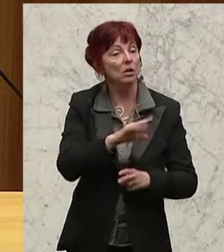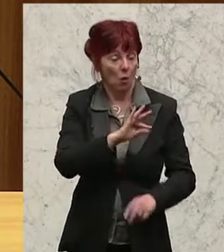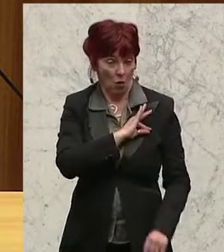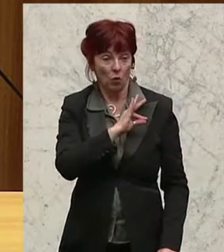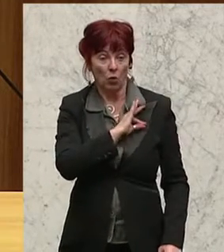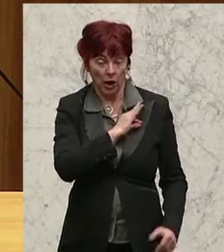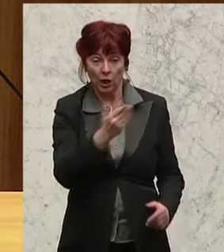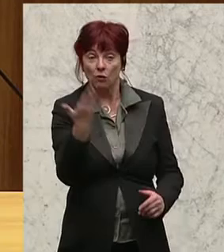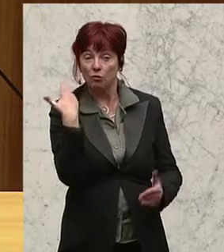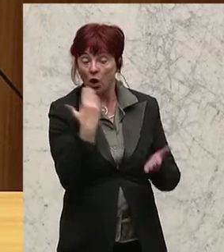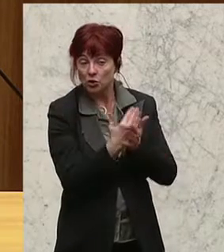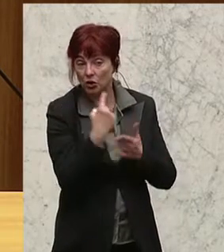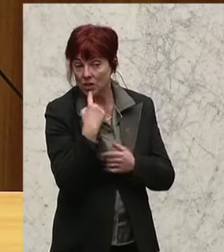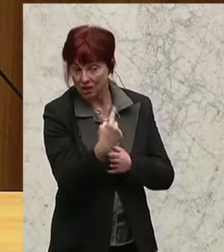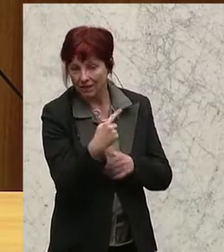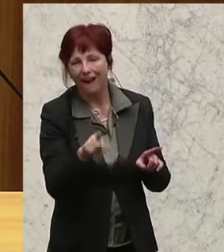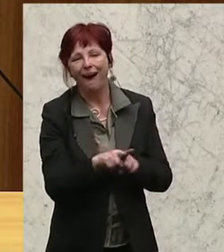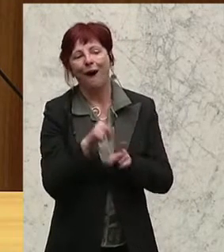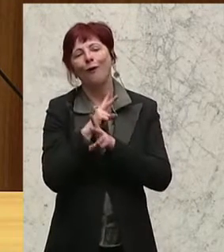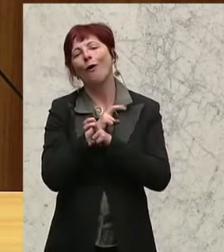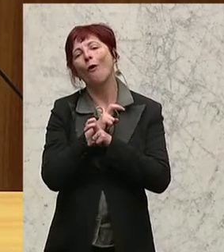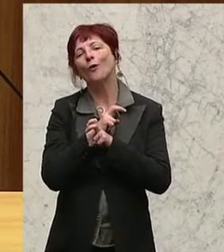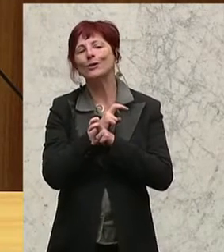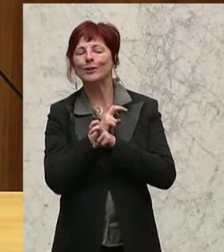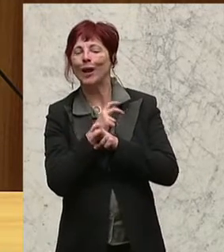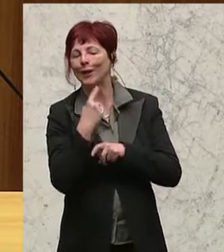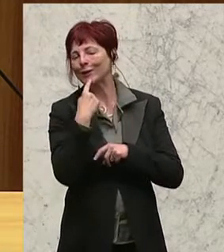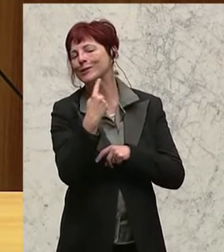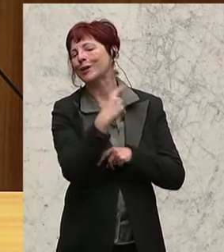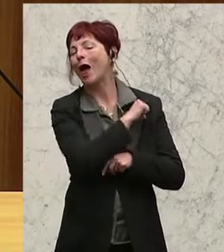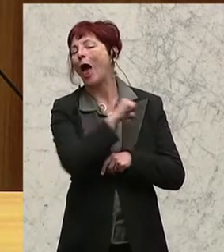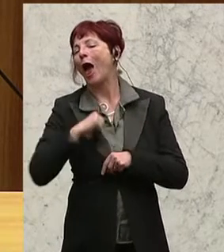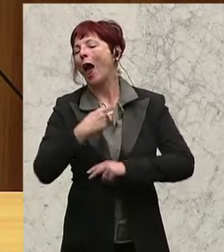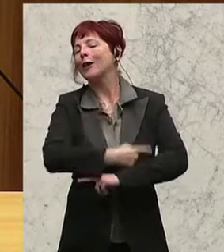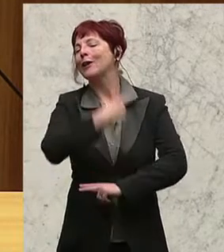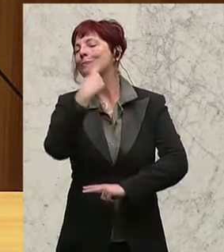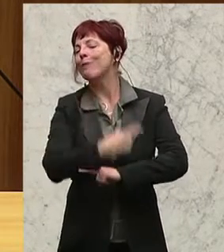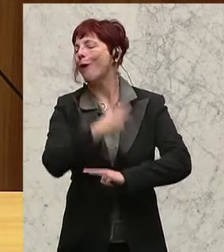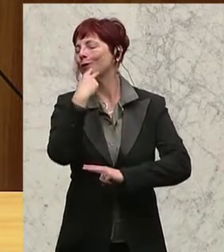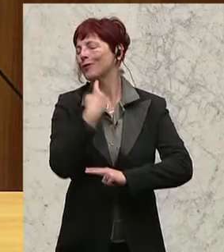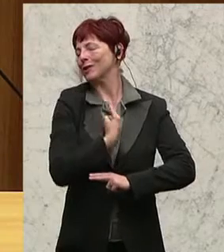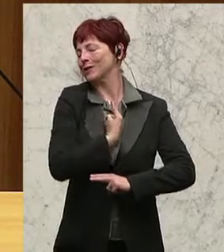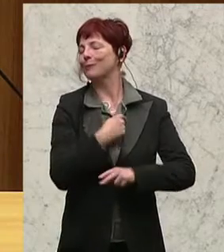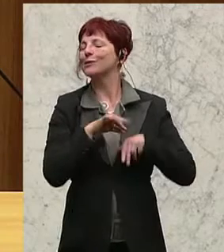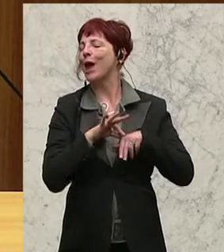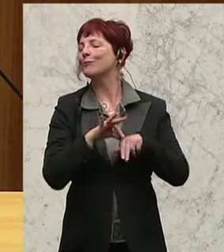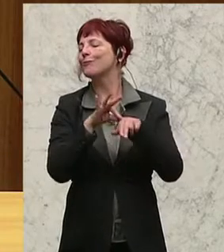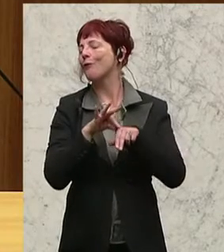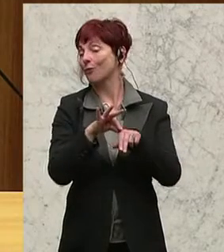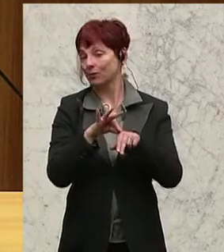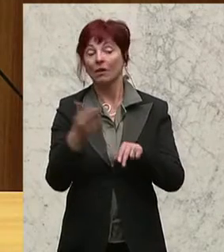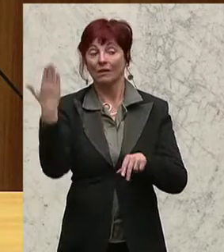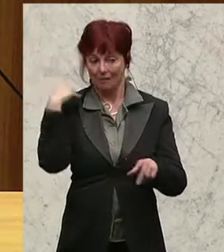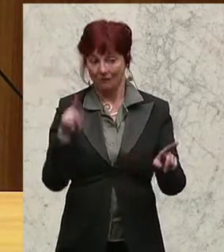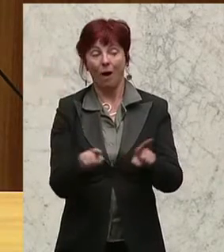haben auch wir in Österreich sehr viel Wert auf die selbstständige Einführung unserer eigenen Maut gelegt. Und auch hier gab es Probleme,